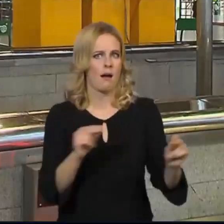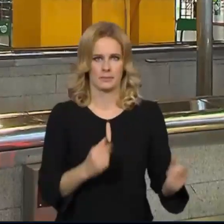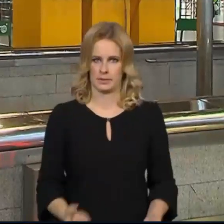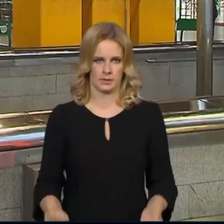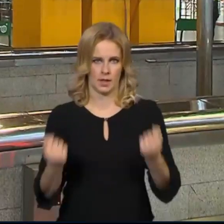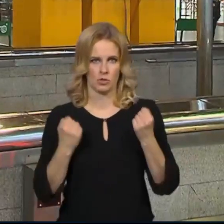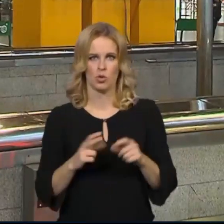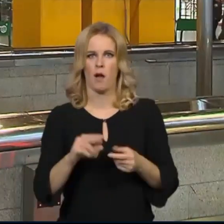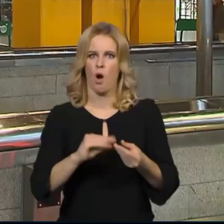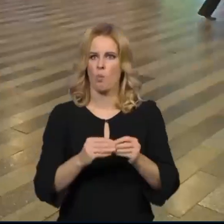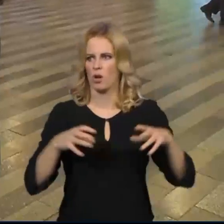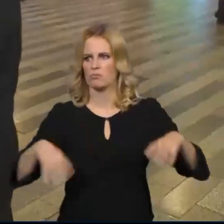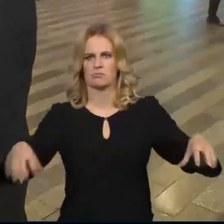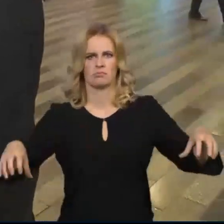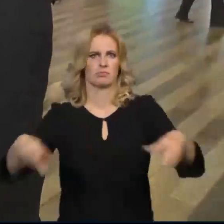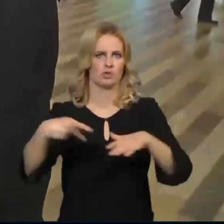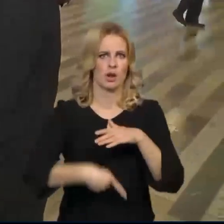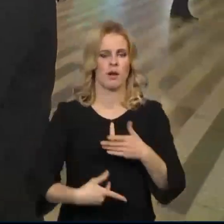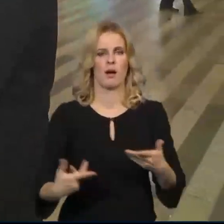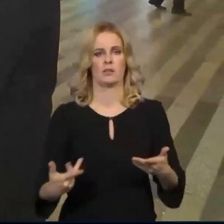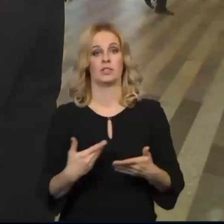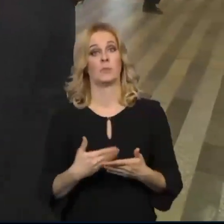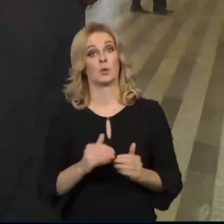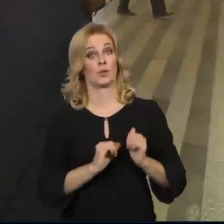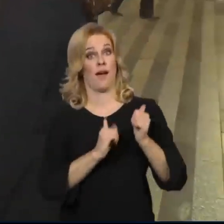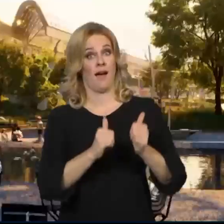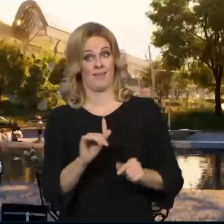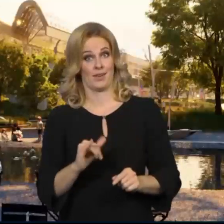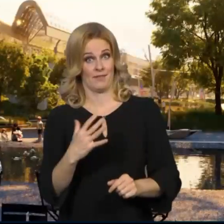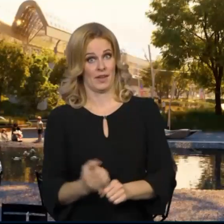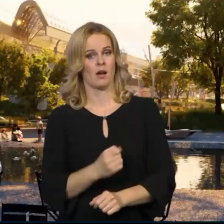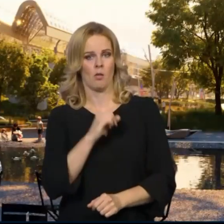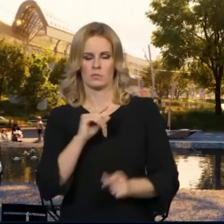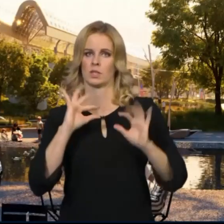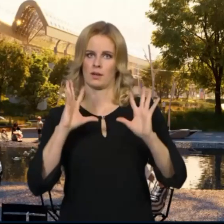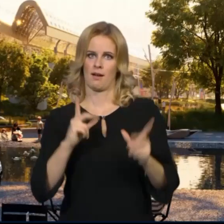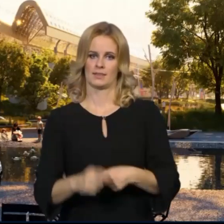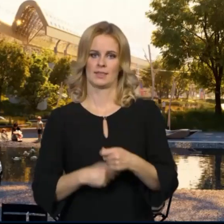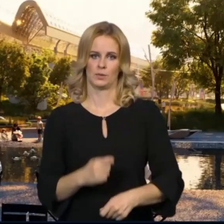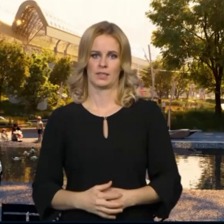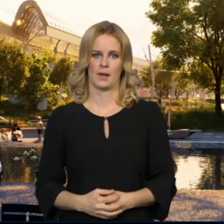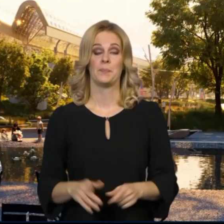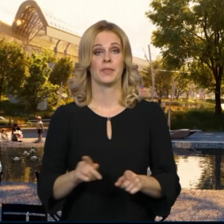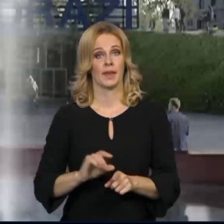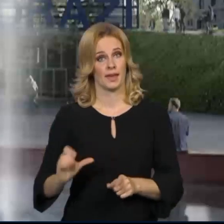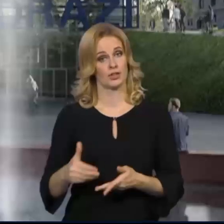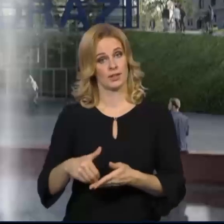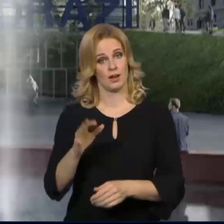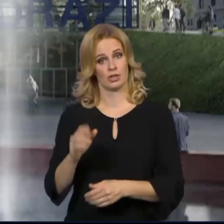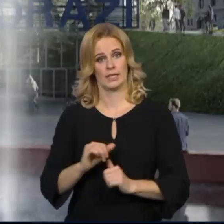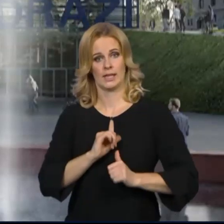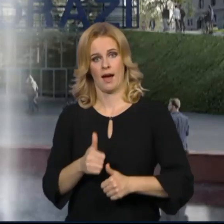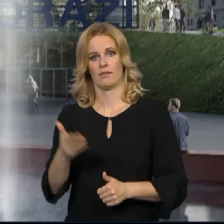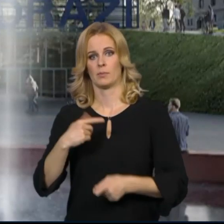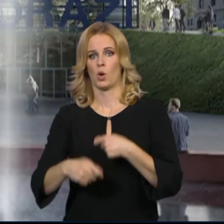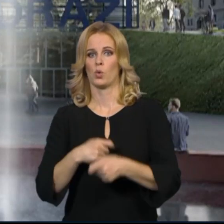v podobě obchodních jednotek. Ten vítězný návrh si s tím skvěle pohrál. S otevřeným prostorem počítali i další návrhy. Porota